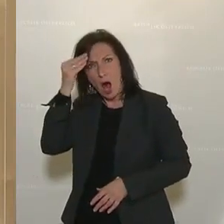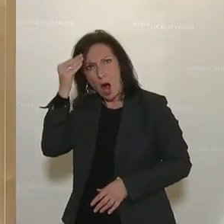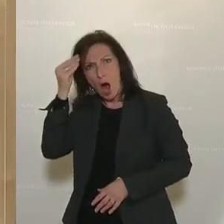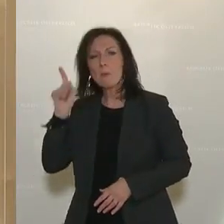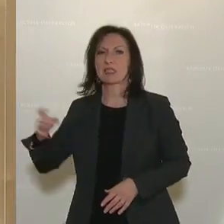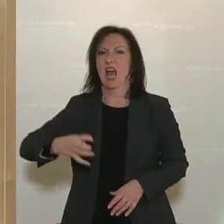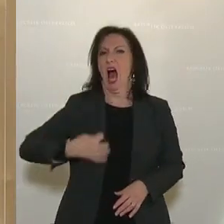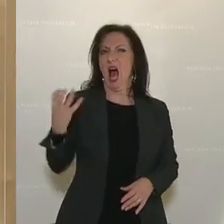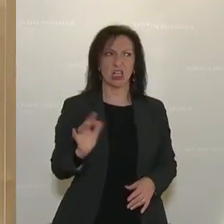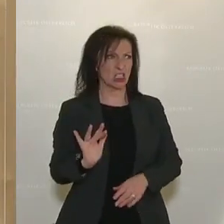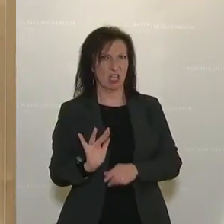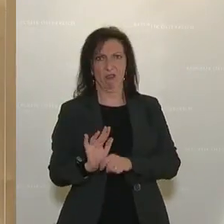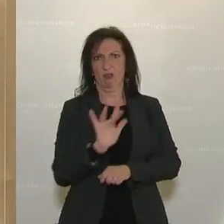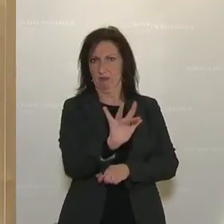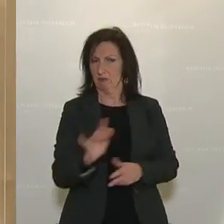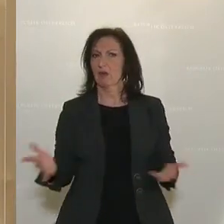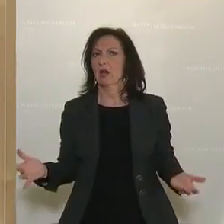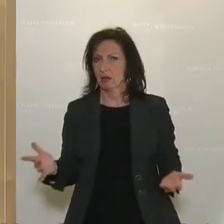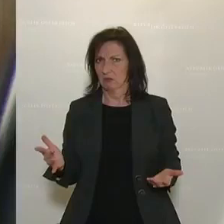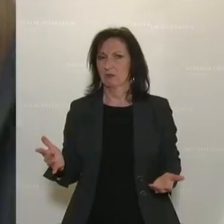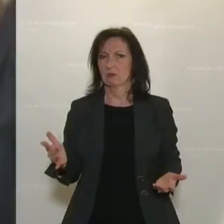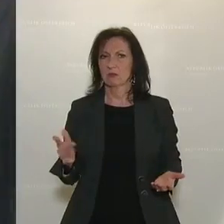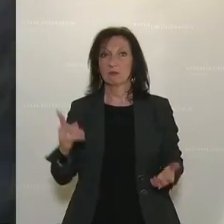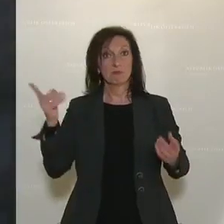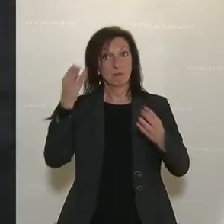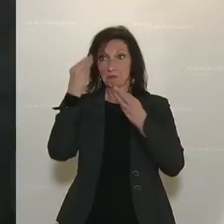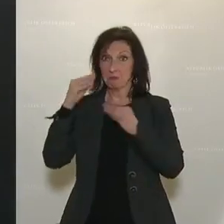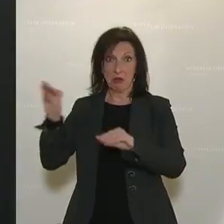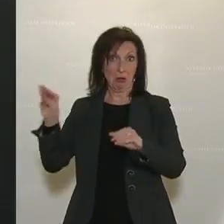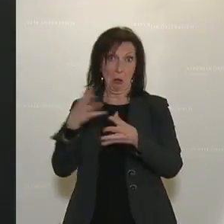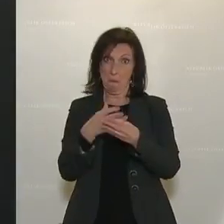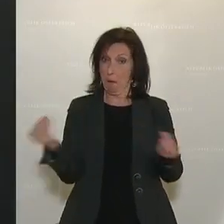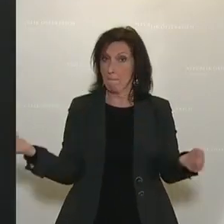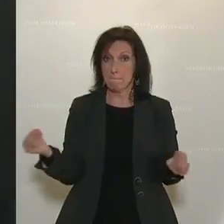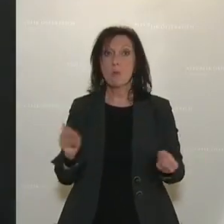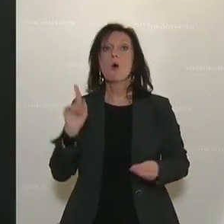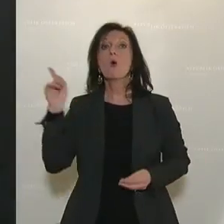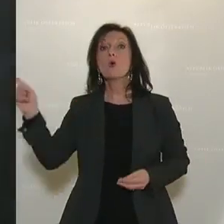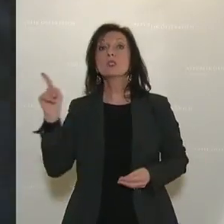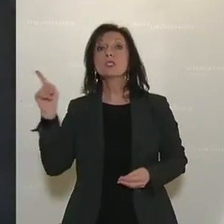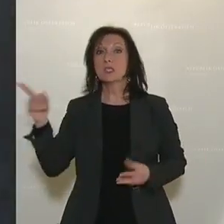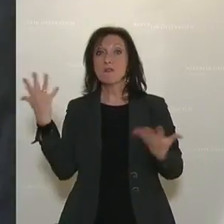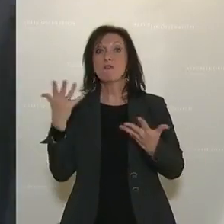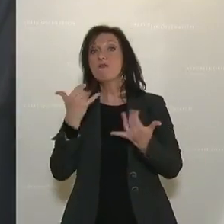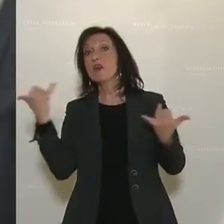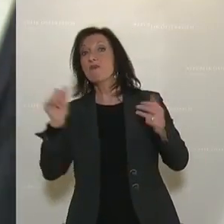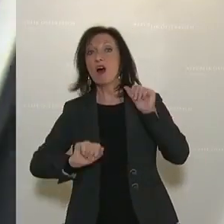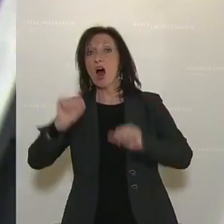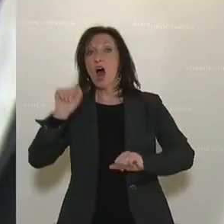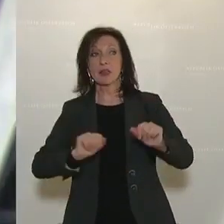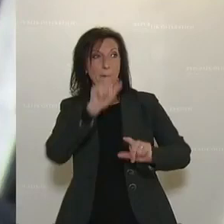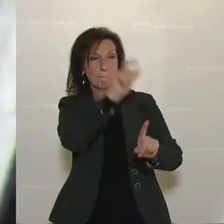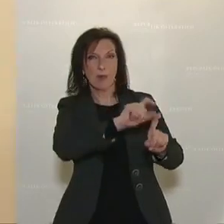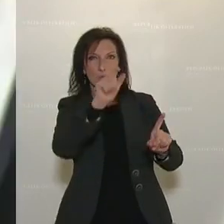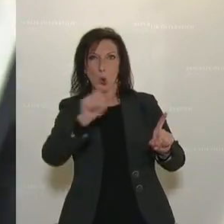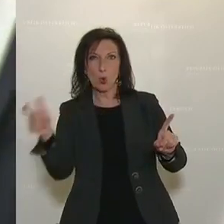enttäuschten Erwartungen, die Sie geweckt haben. Das Vertrauen ist verloren gegangen. Und Ihre Antwort ist Aggression auf diejenigen, die gesagt